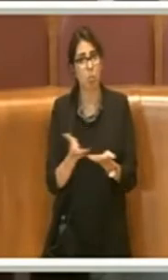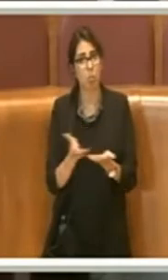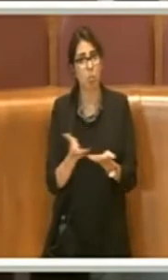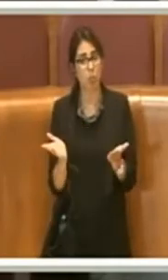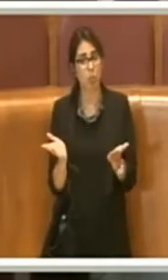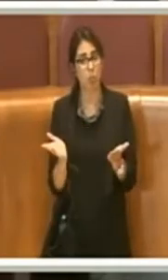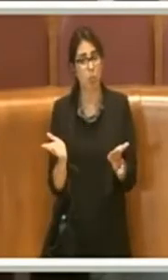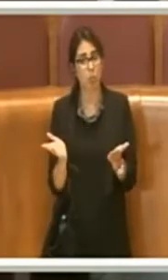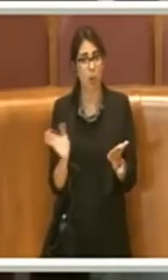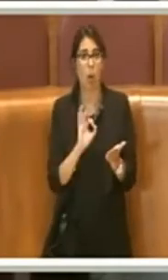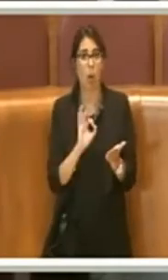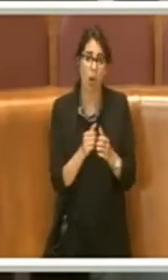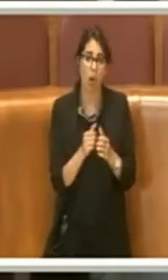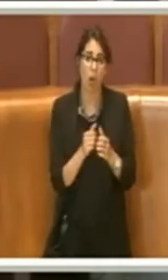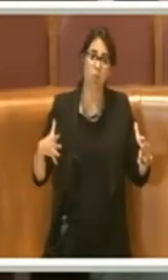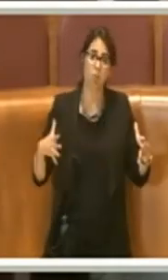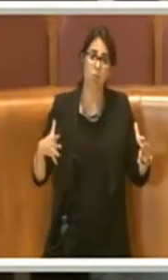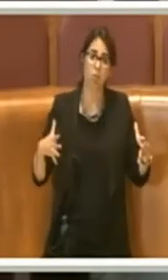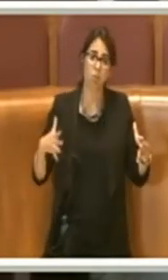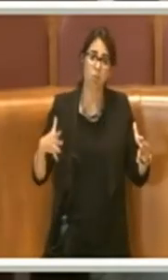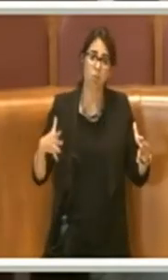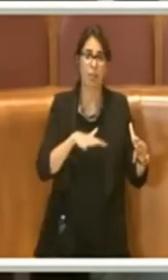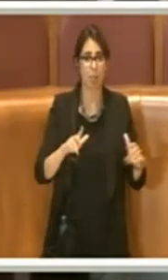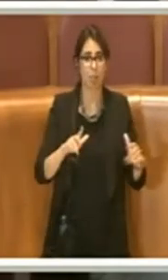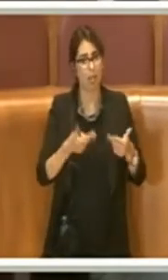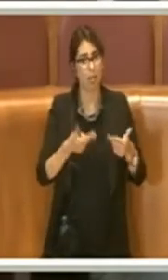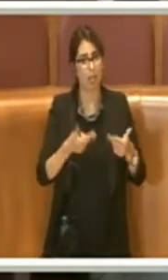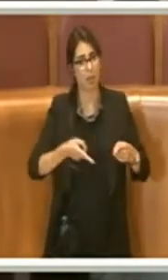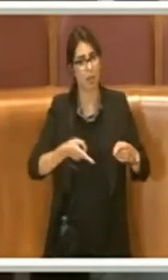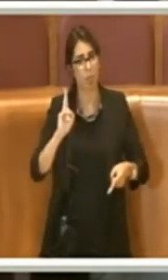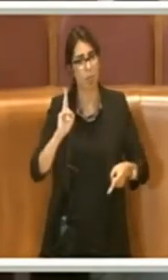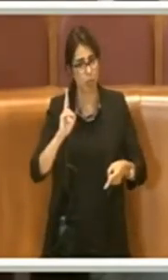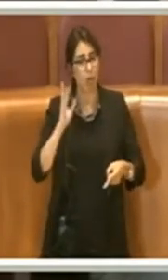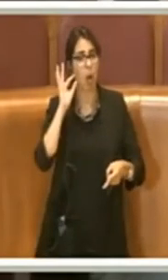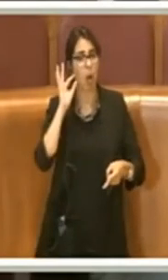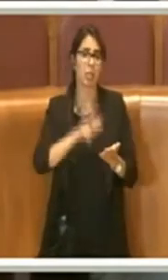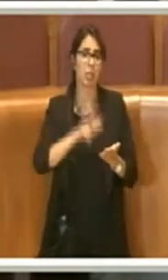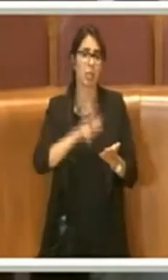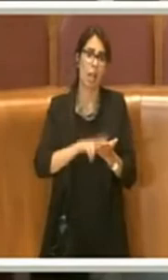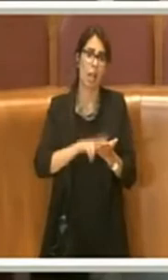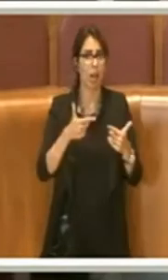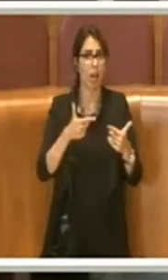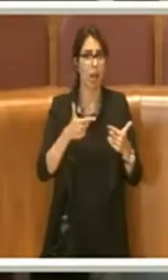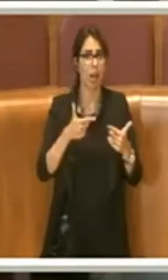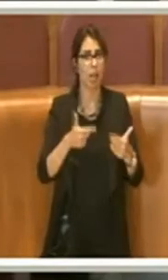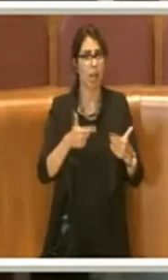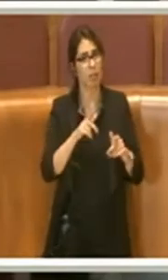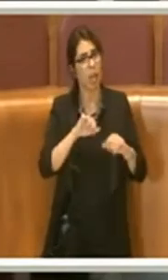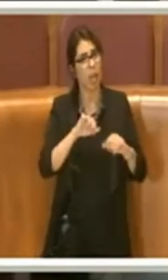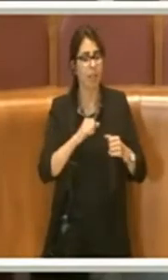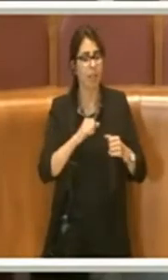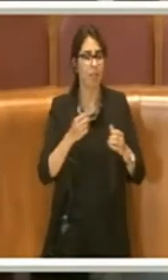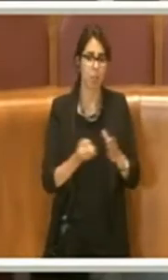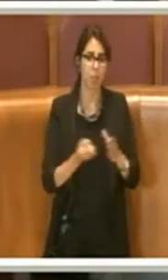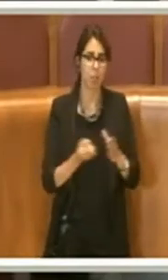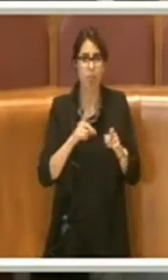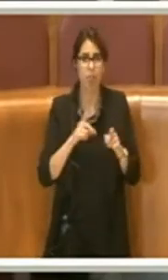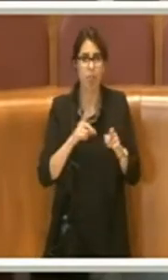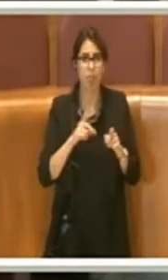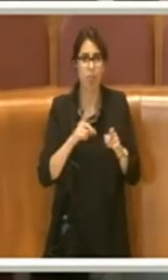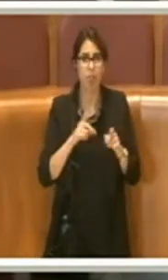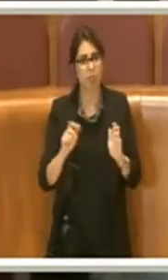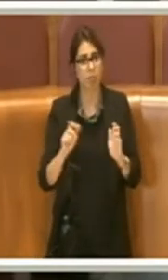possibile degli spazi per garantire alle attività produttive che hanno ripreso ad